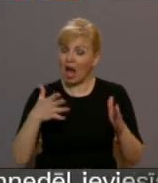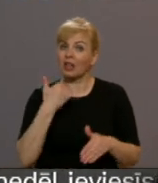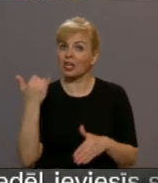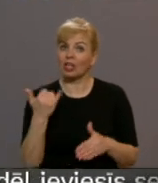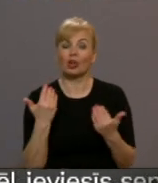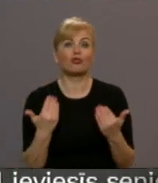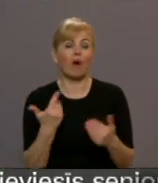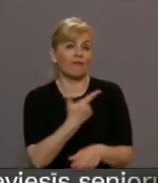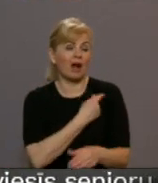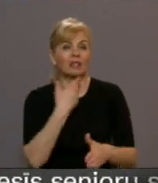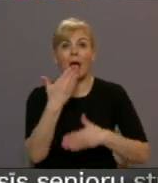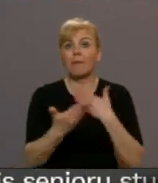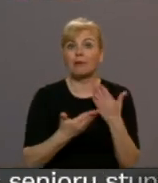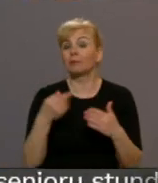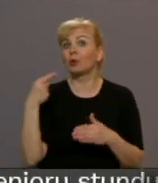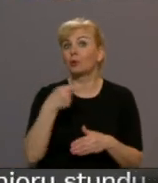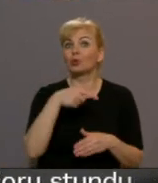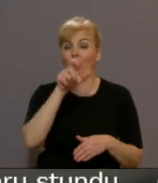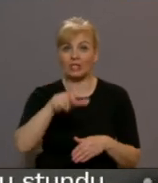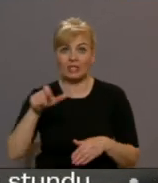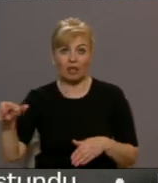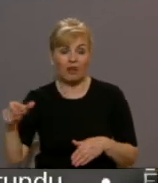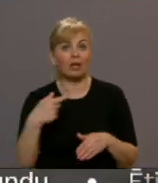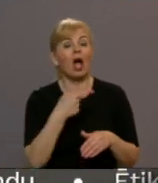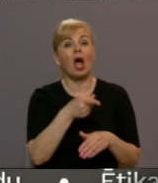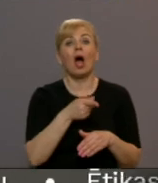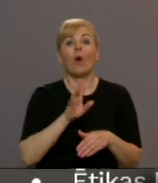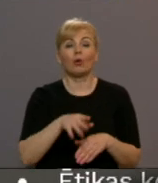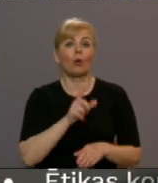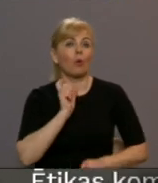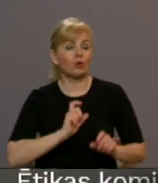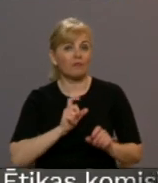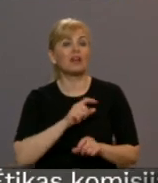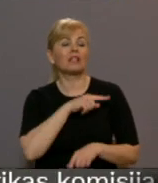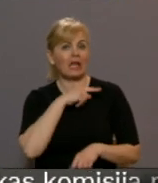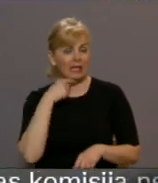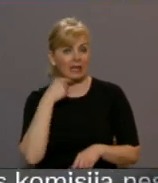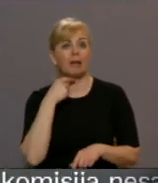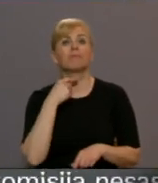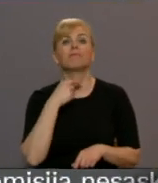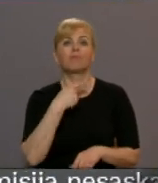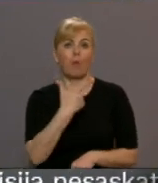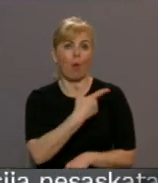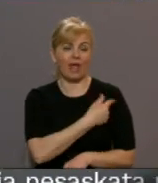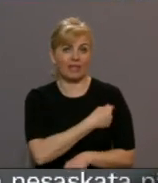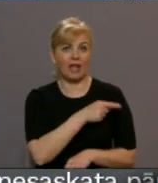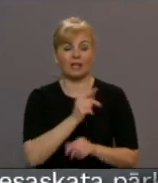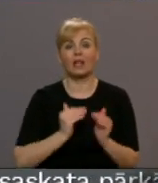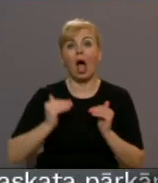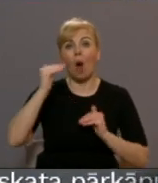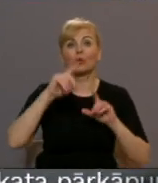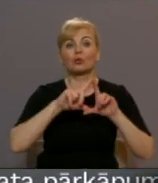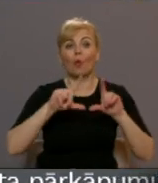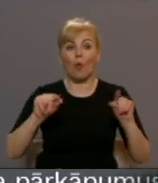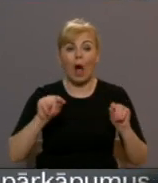saņemt vakcīnu bija pieteikšies ap tūkstoši cilvēku. Uzrunātie universitātē ir bijuši pārliecināti, ka vēlas potēties. Es domāju, ka mūsu augstskolas